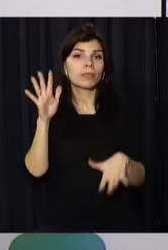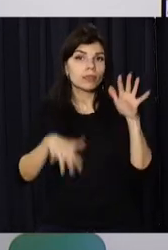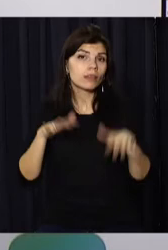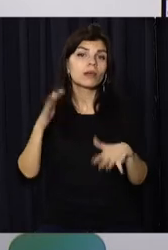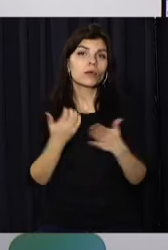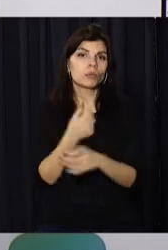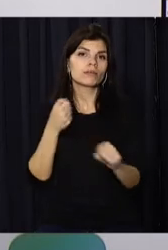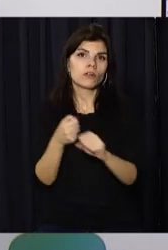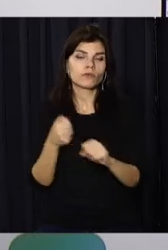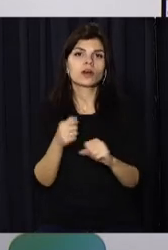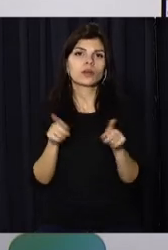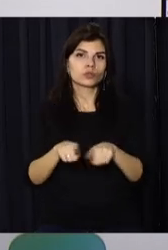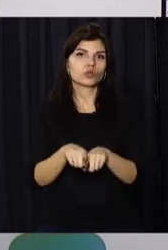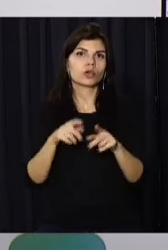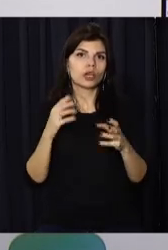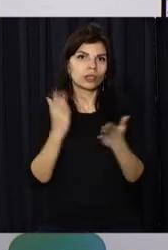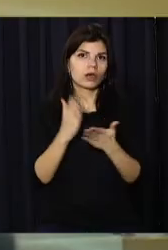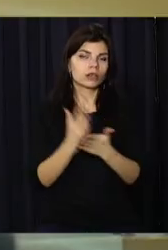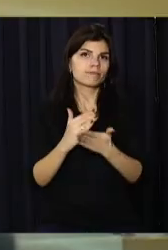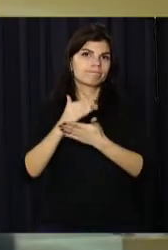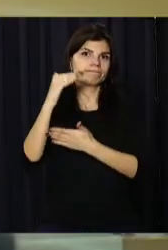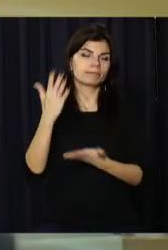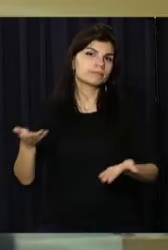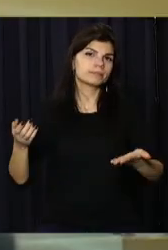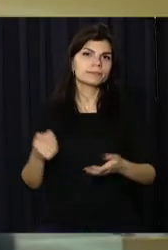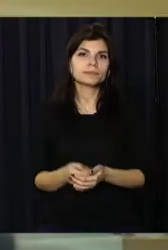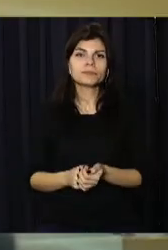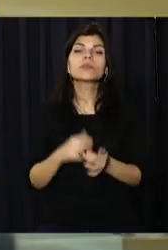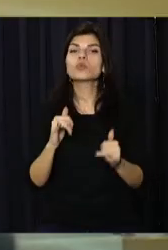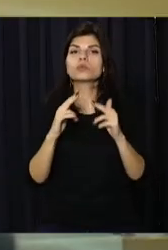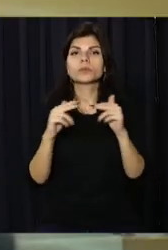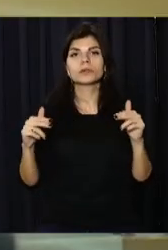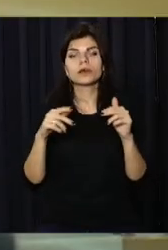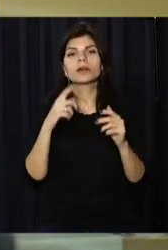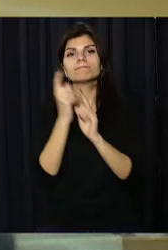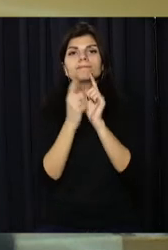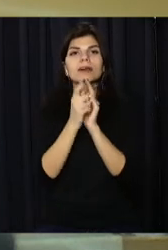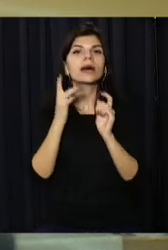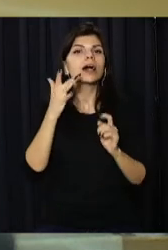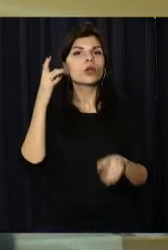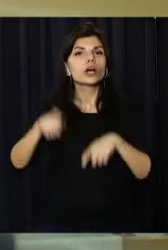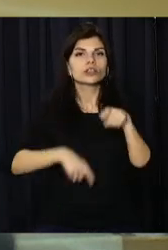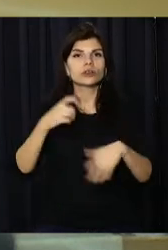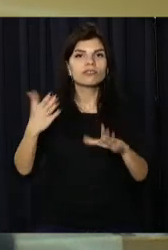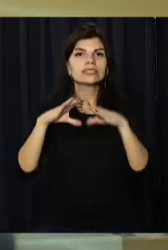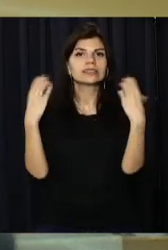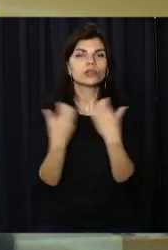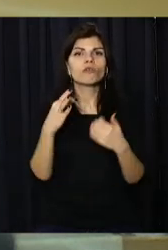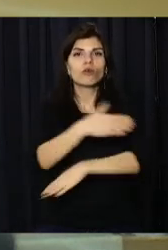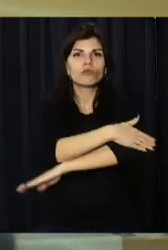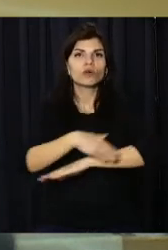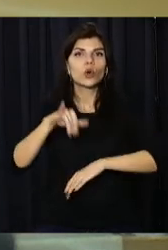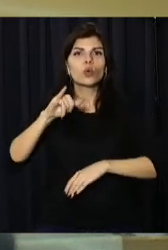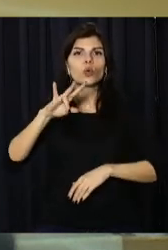що кількість дорожньо-транспортних пригод підвищується. У Дніпрі на фініше реконструкція легкоатлетичного стадіону по вулиці